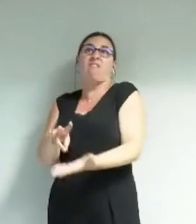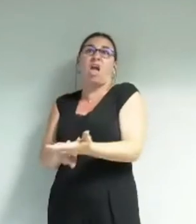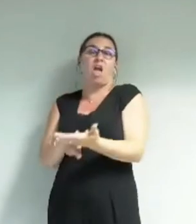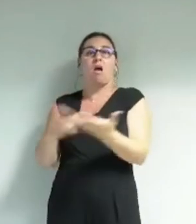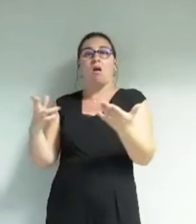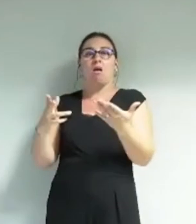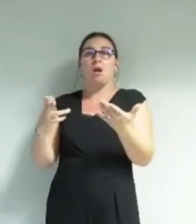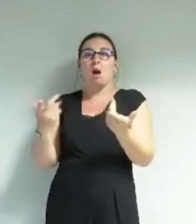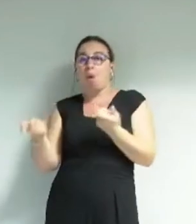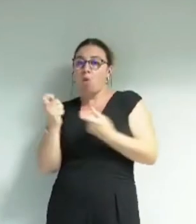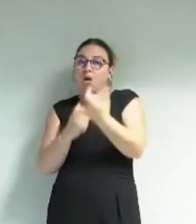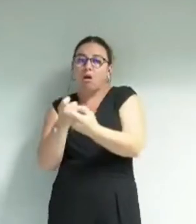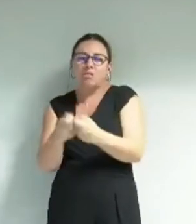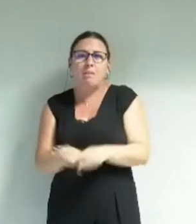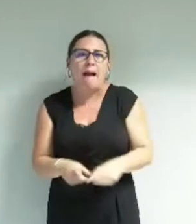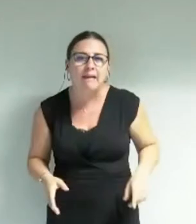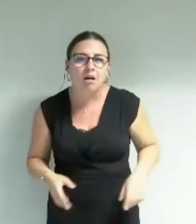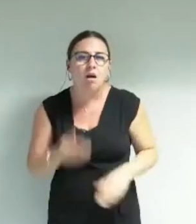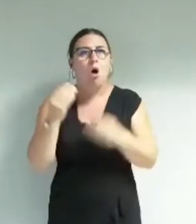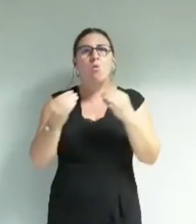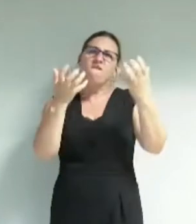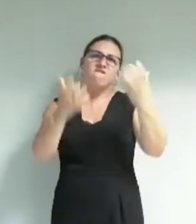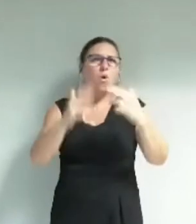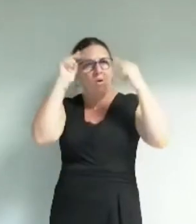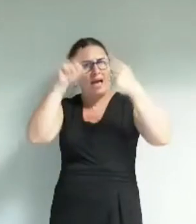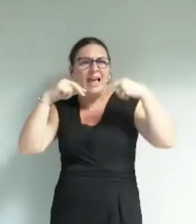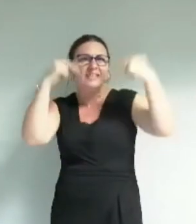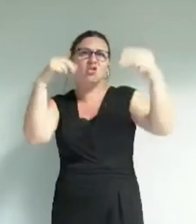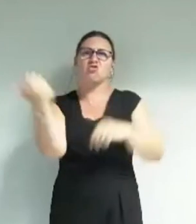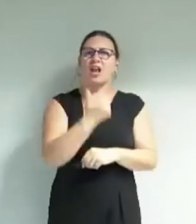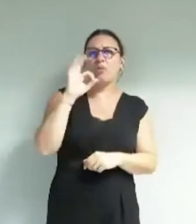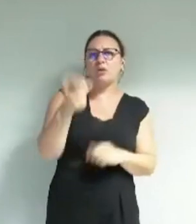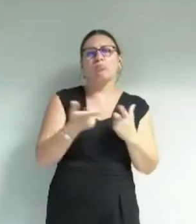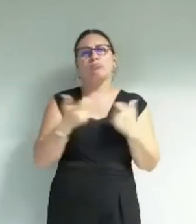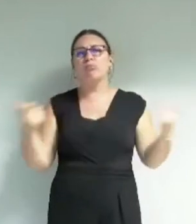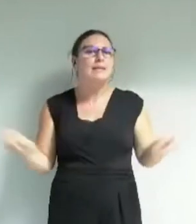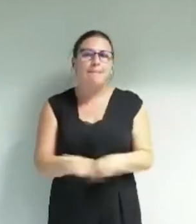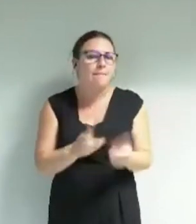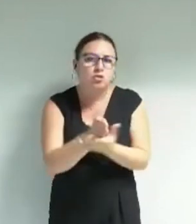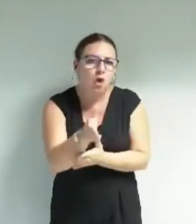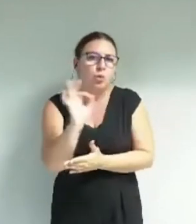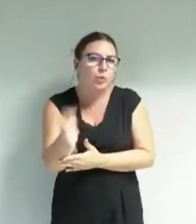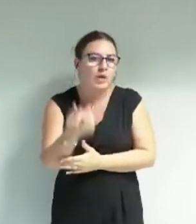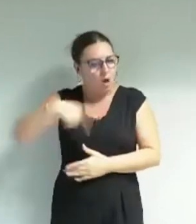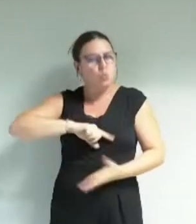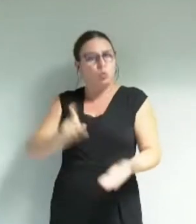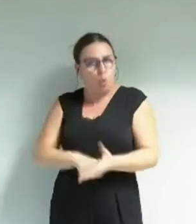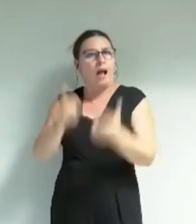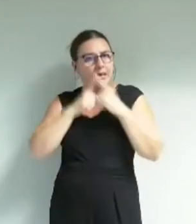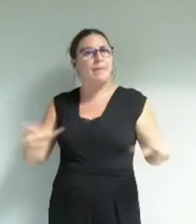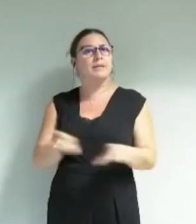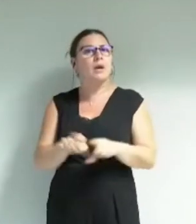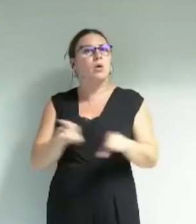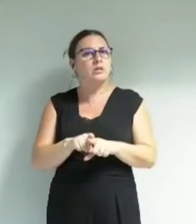moyens proportionnés que de dire que c'est une exigence que l'on vise à chaque pour chacune et pour chacun etc etc il s'agit là de l'exercice de nos droits et de nos libertés